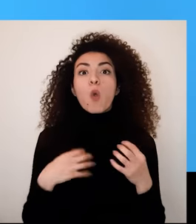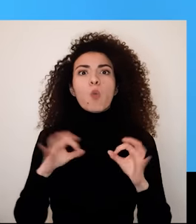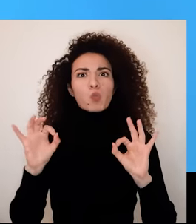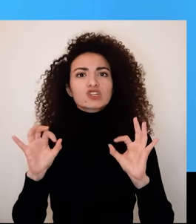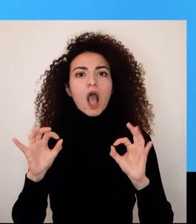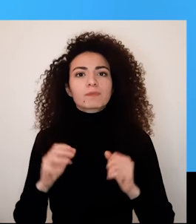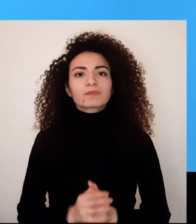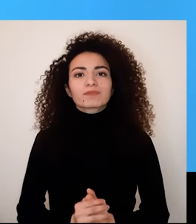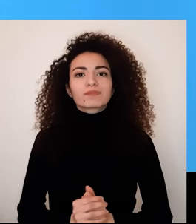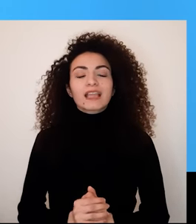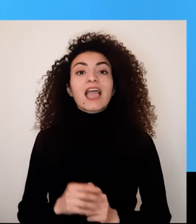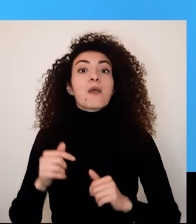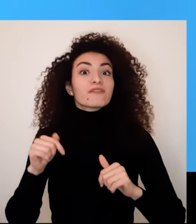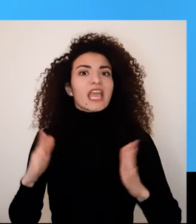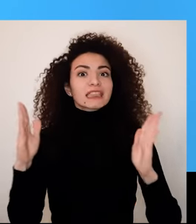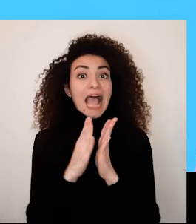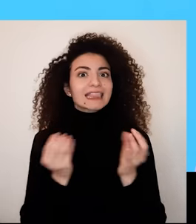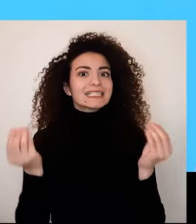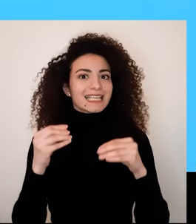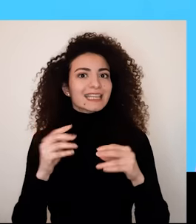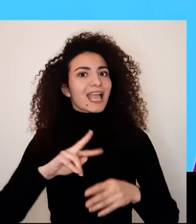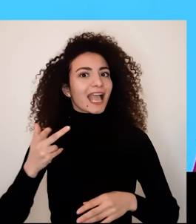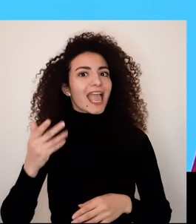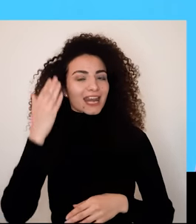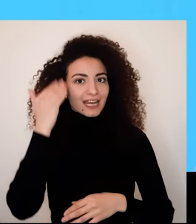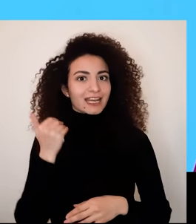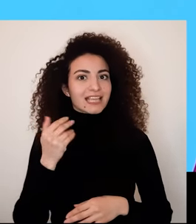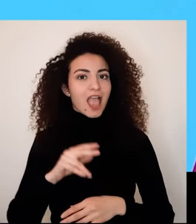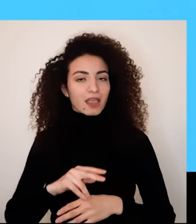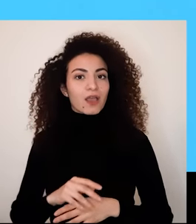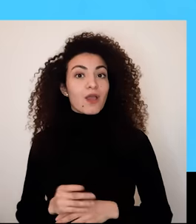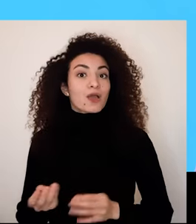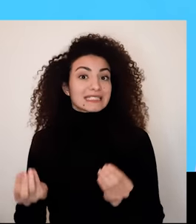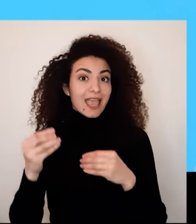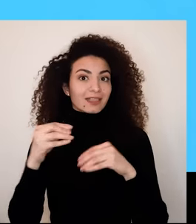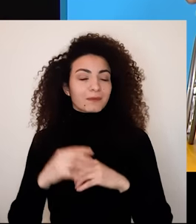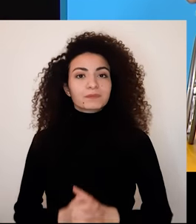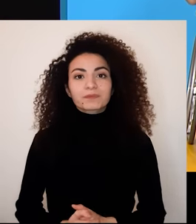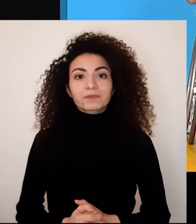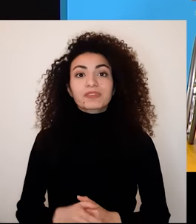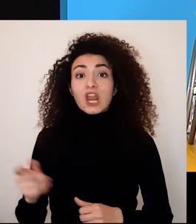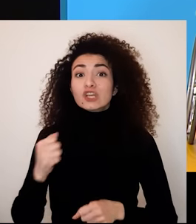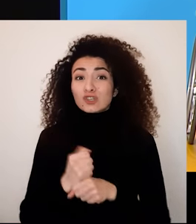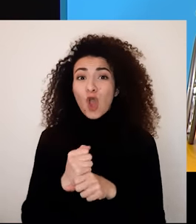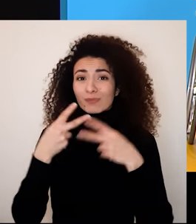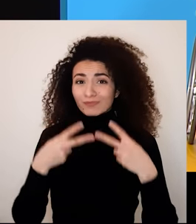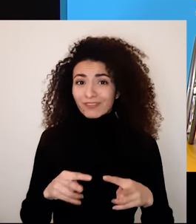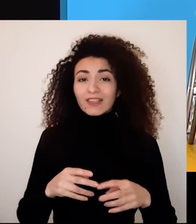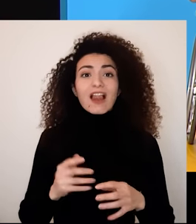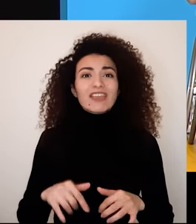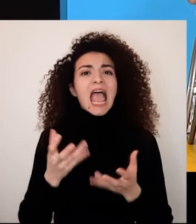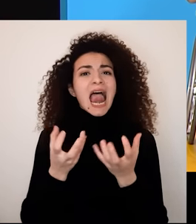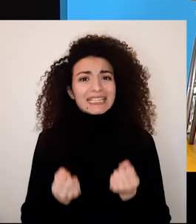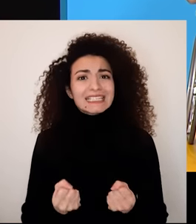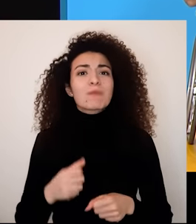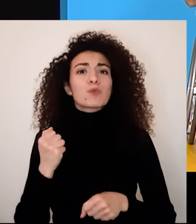تحديات اللي بتوجهها أي إمرأة أعمال فأطلاق عمل قد يكون أمر مطعب وبالطلب التزام من خلال مرافقة بمسيرة مع